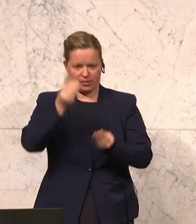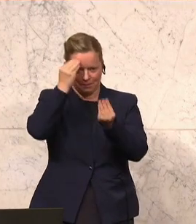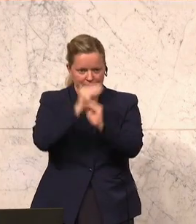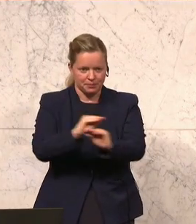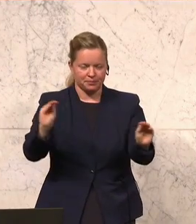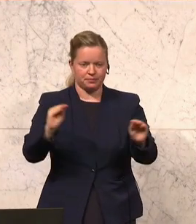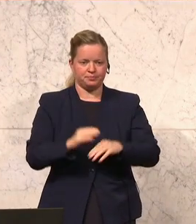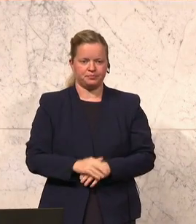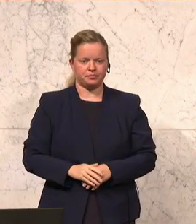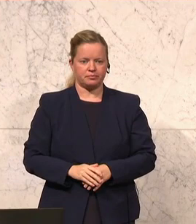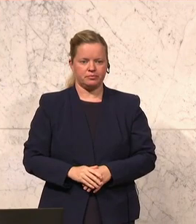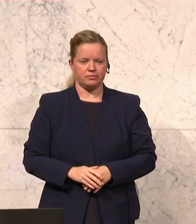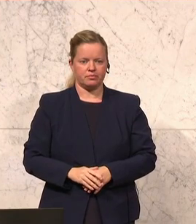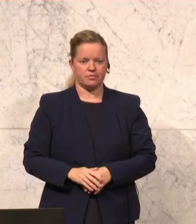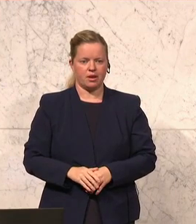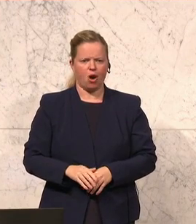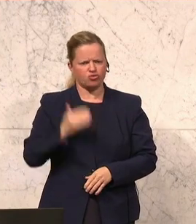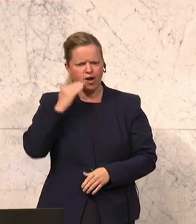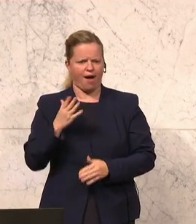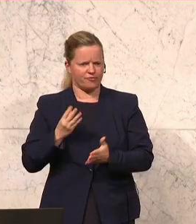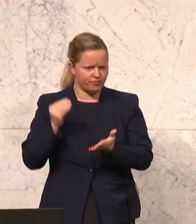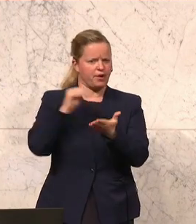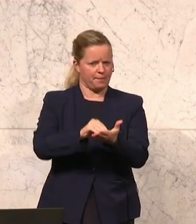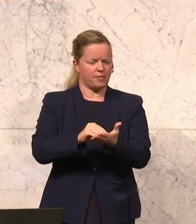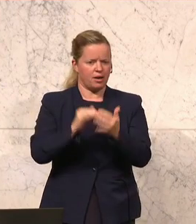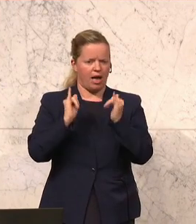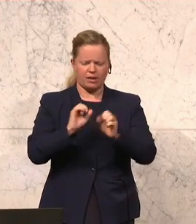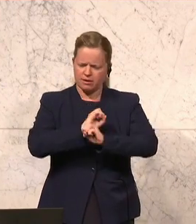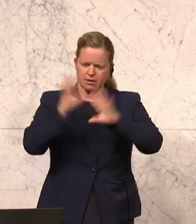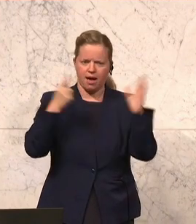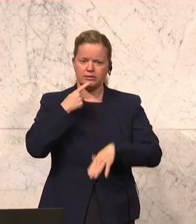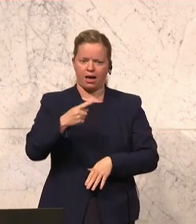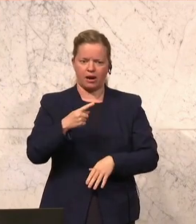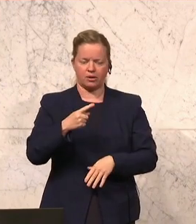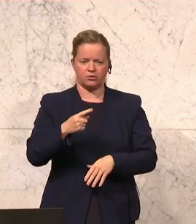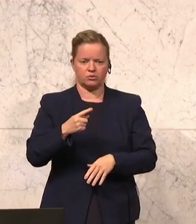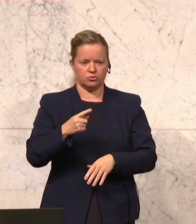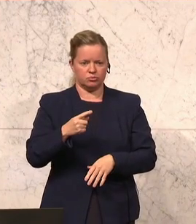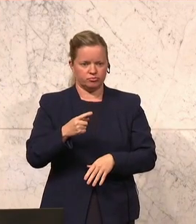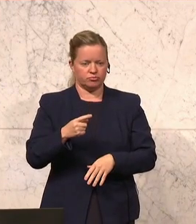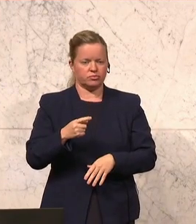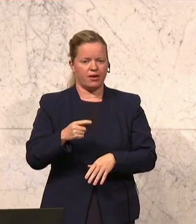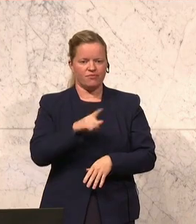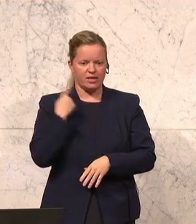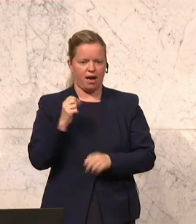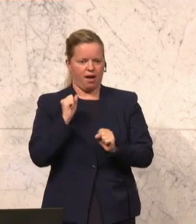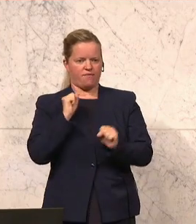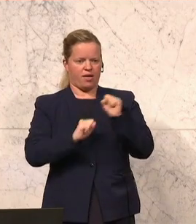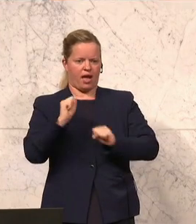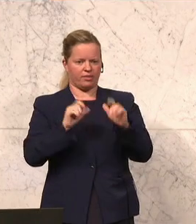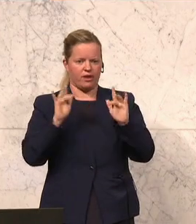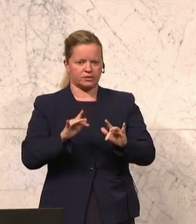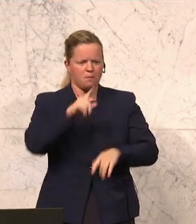auch in dieser Schärfe eingebracht, weil, ich sage das auch in aller Deutlichkeit und Offenheit dazu, wir wehren uns gegen diese